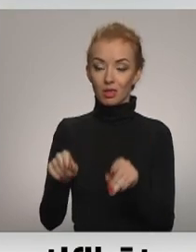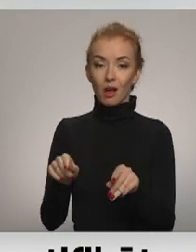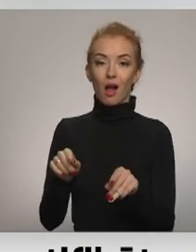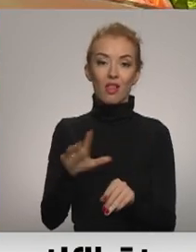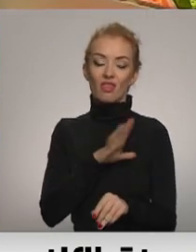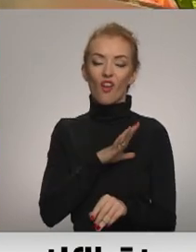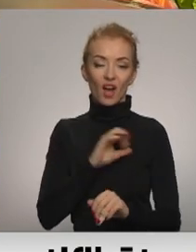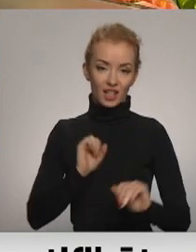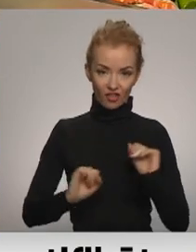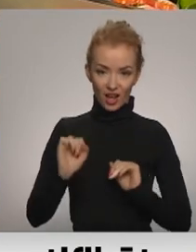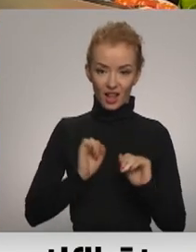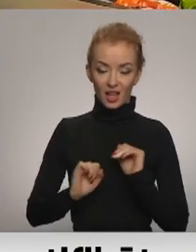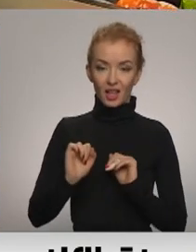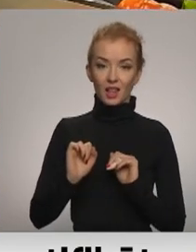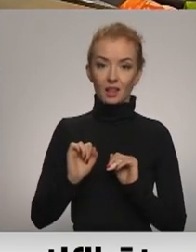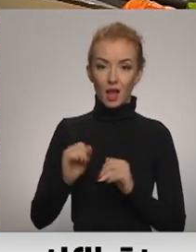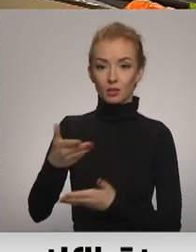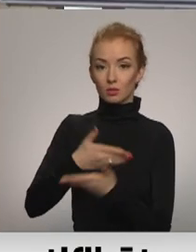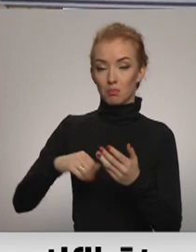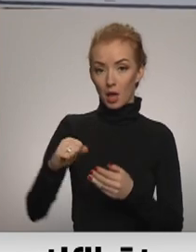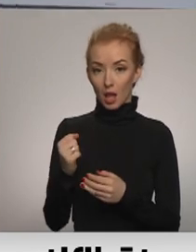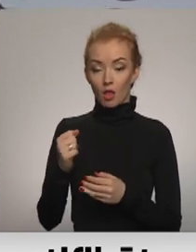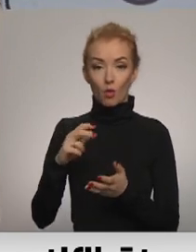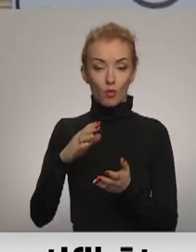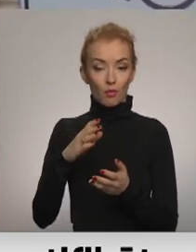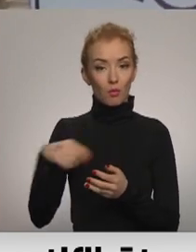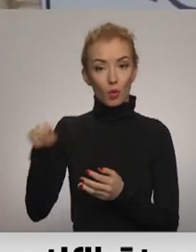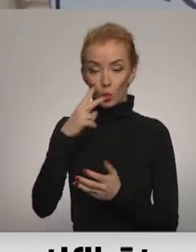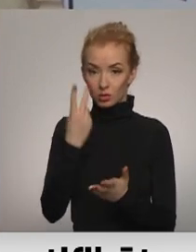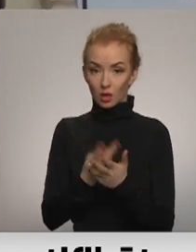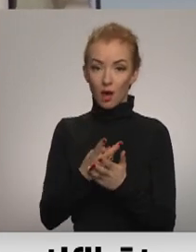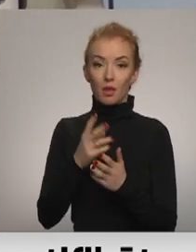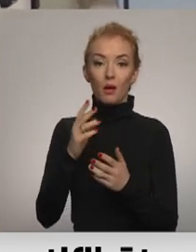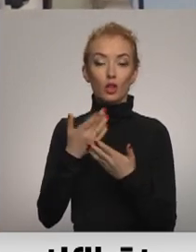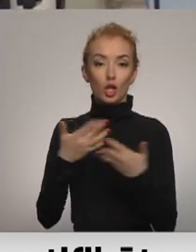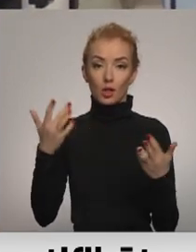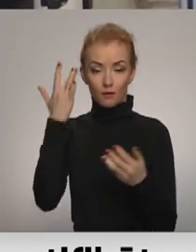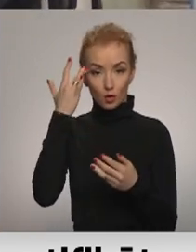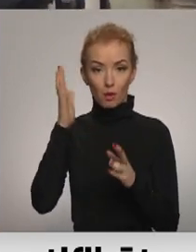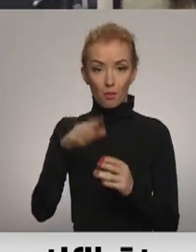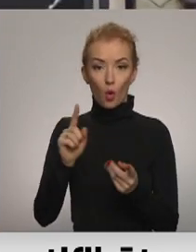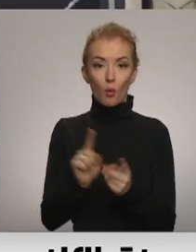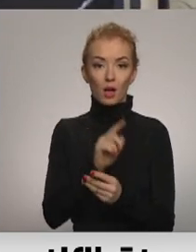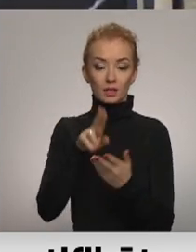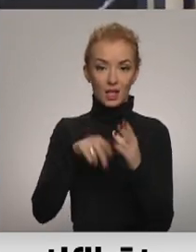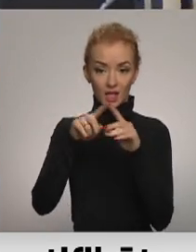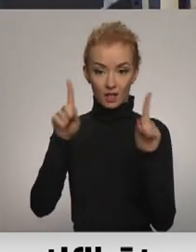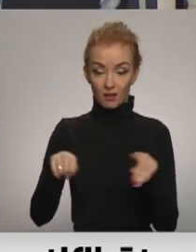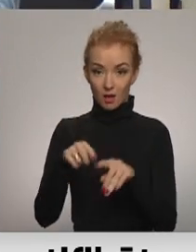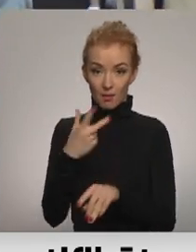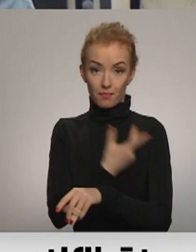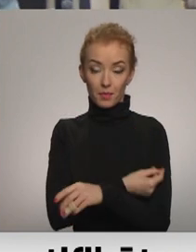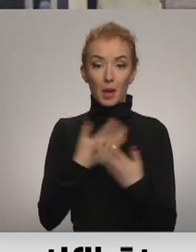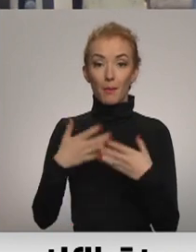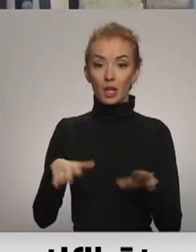nevarēs izvērīties. Sociālo partneru vidū ir arī citi viedokļi par obligātiem COVID-19 certifikātiem. Piemēram, Latvijas